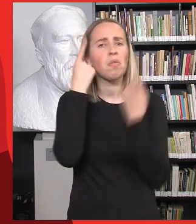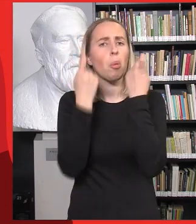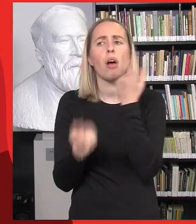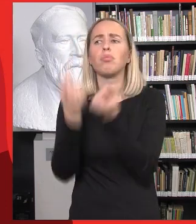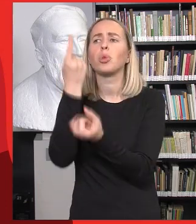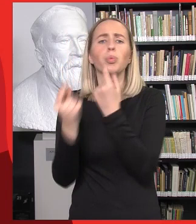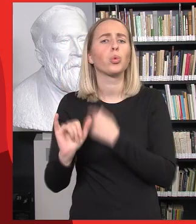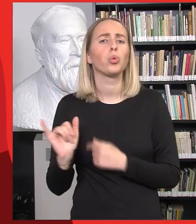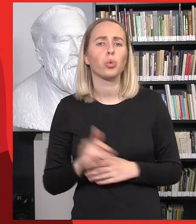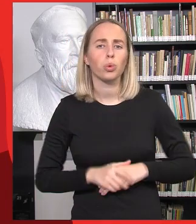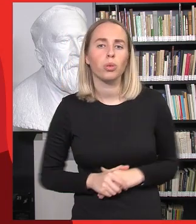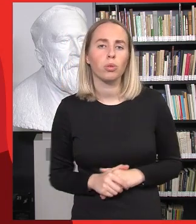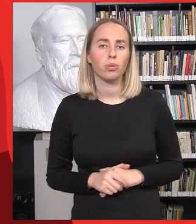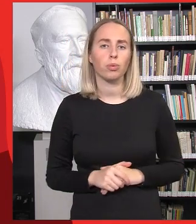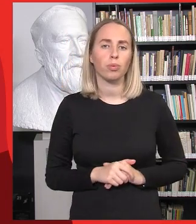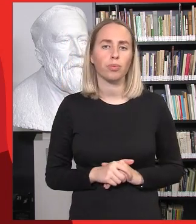visgi ateina?